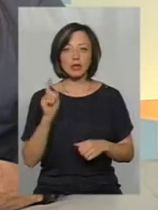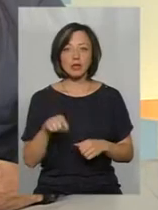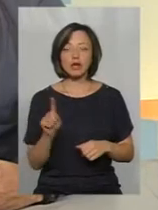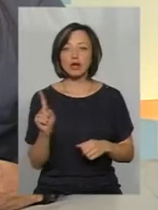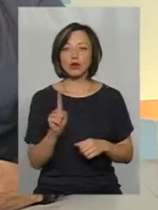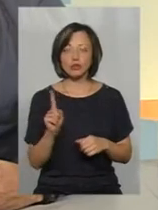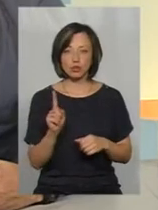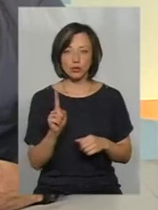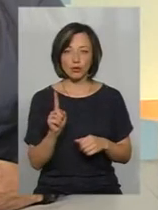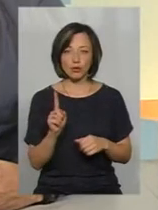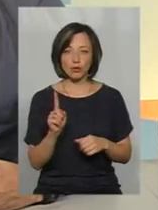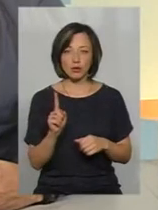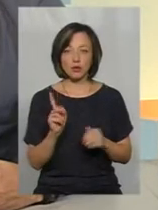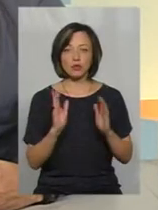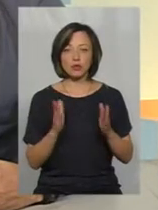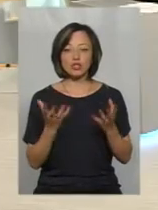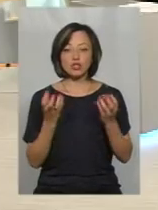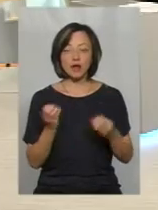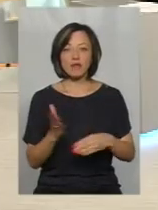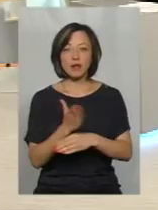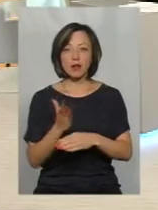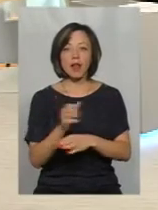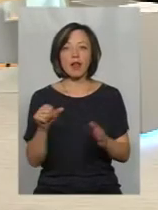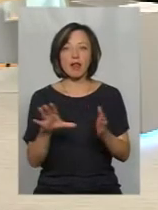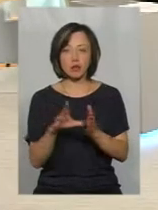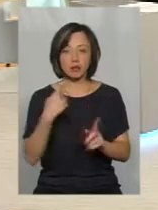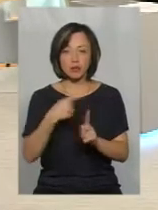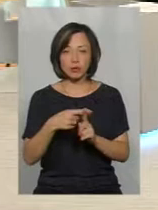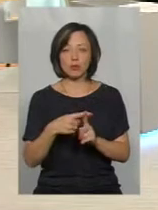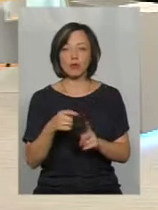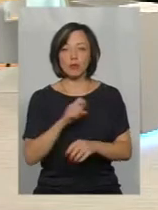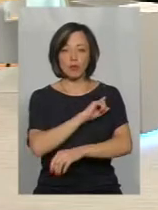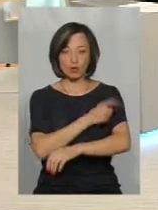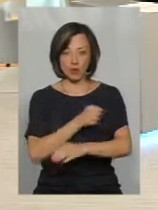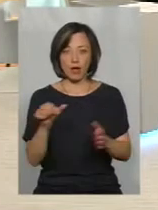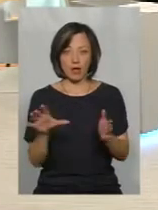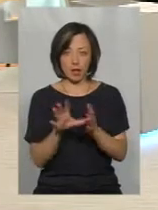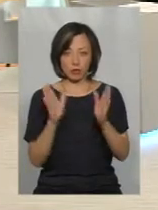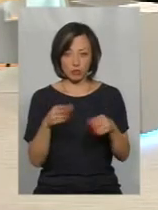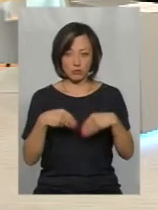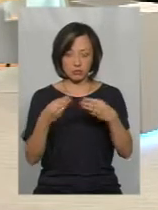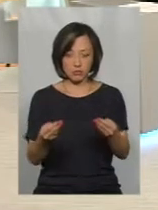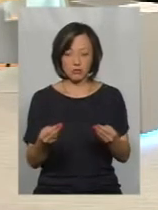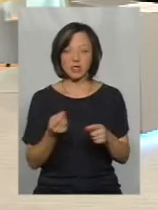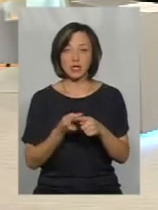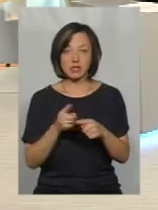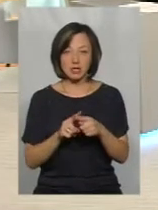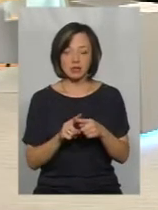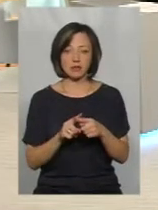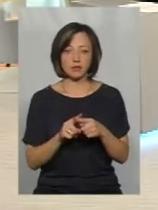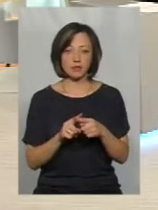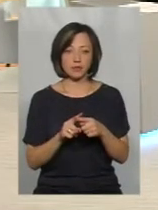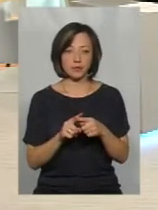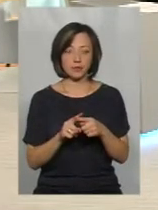вона буде ще виробляти електроенергію, певні потужності електроенергії. І, ну, як мінімум,